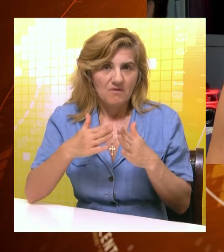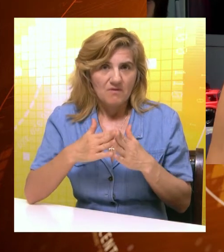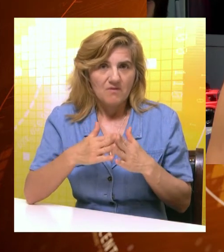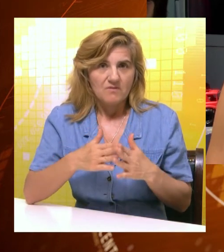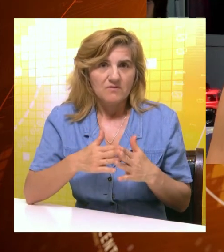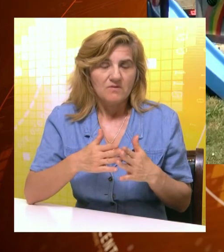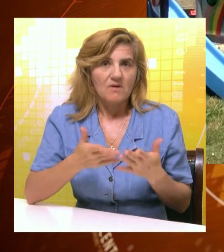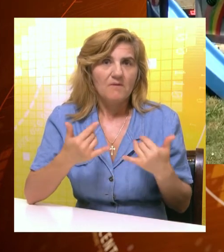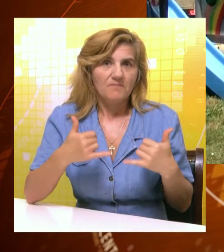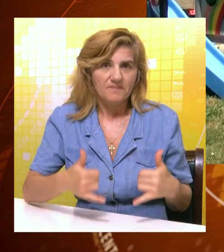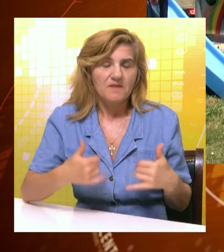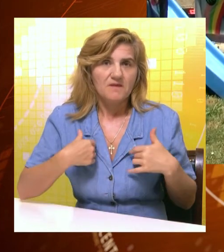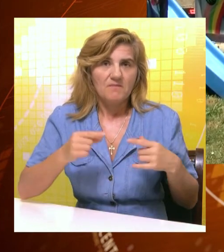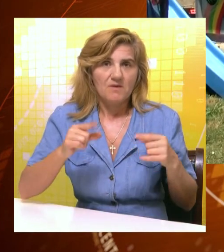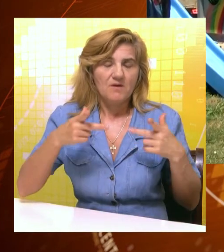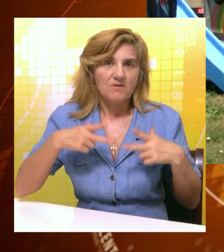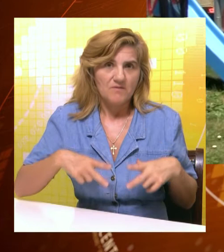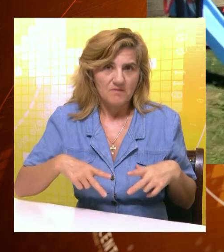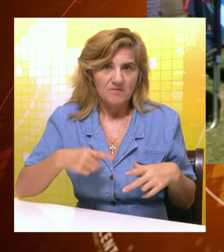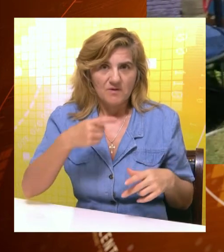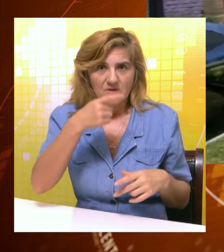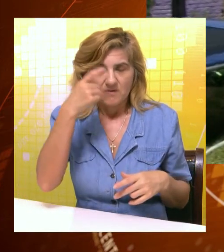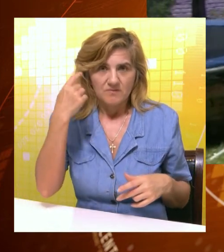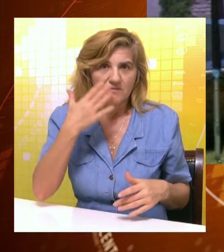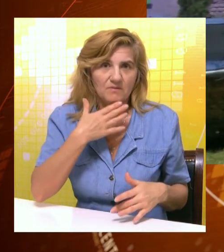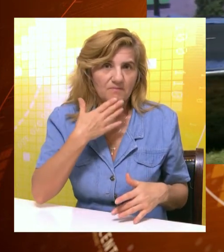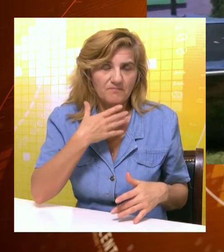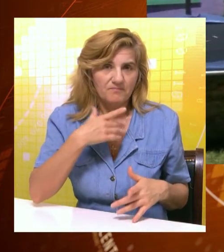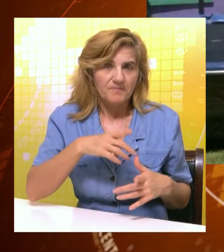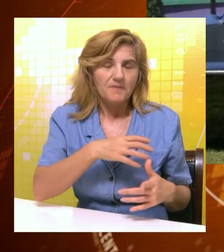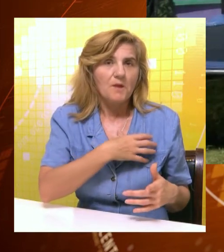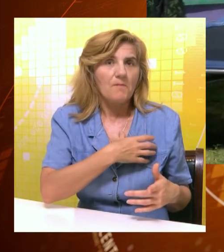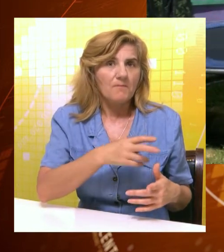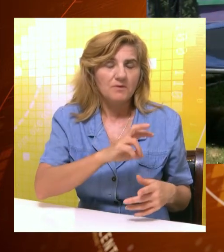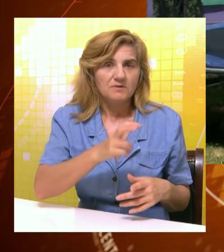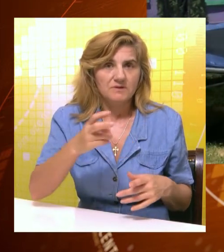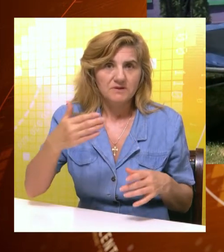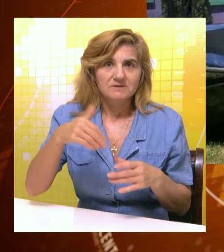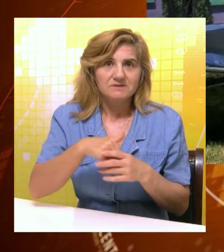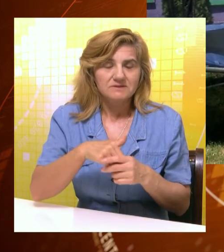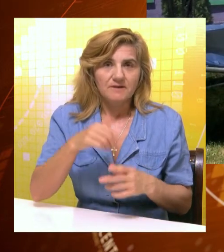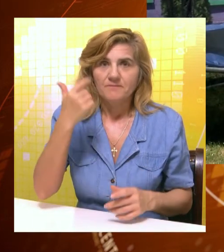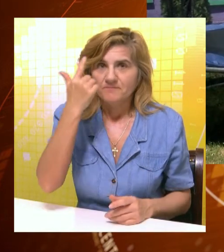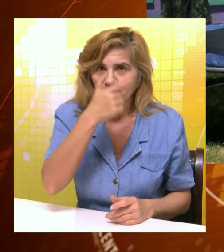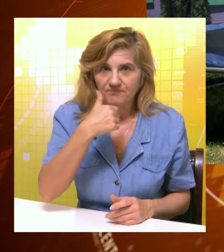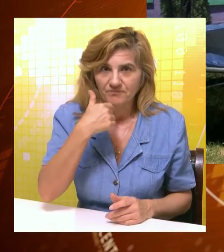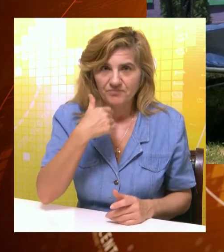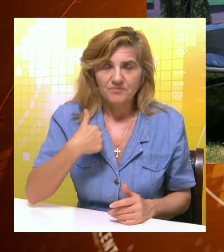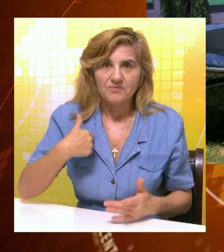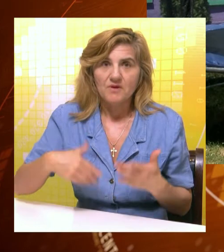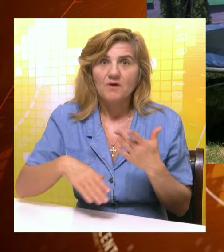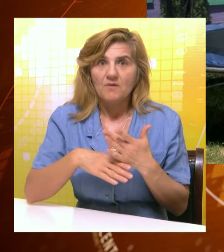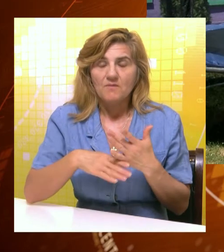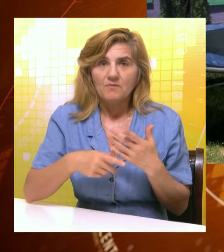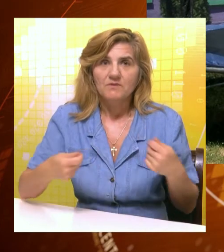kuću i tako. 25. rodice je prijavljeno za letnju školicu i pripremljenje bogat program. Sa zapošljavanjem osoba sa invaliditetom